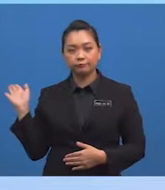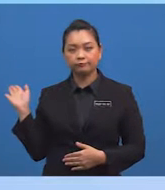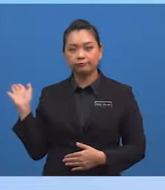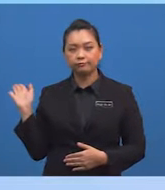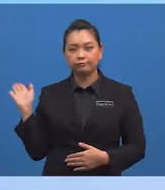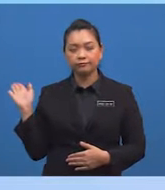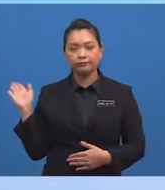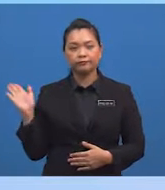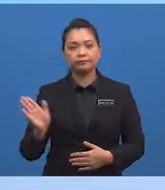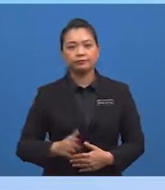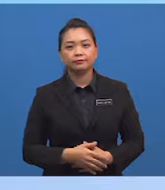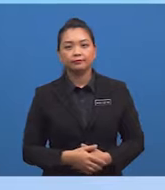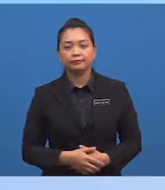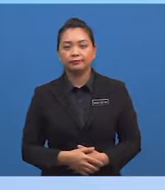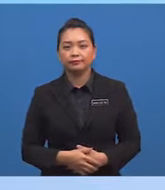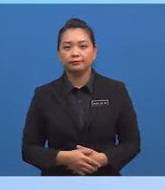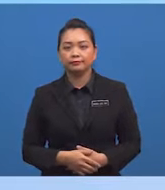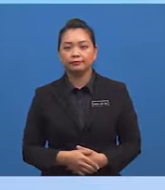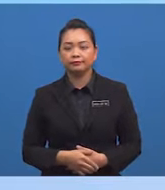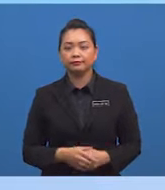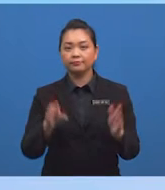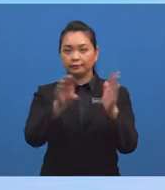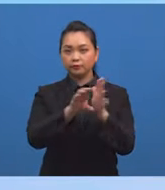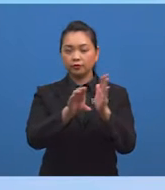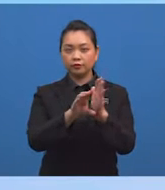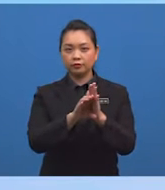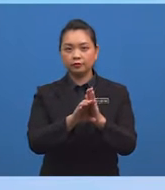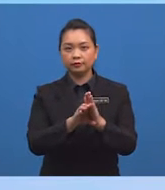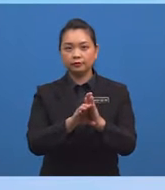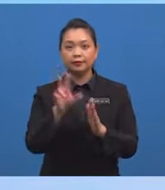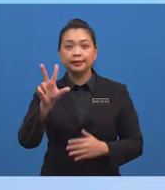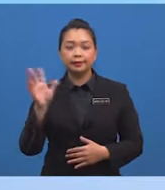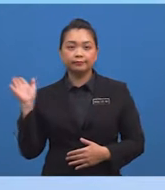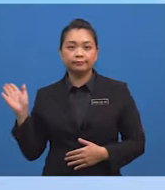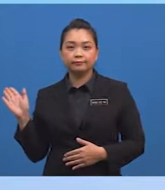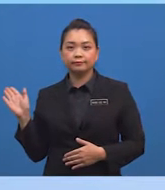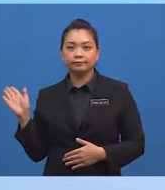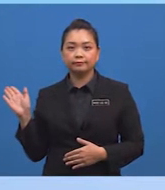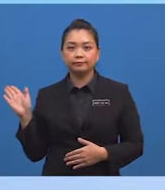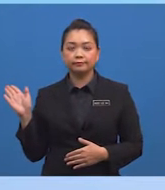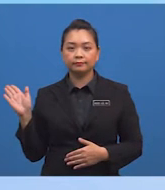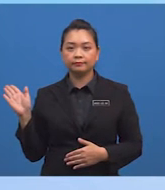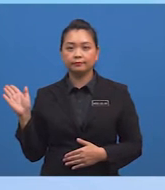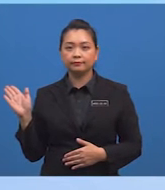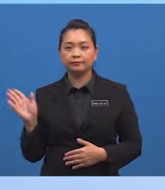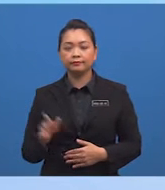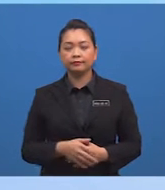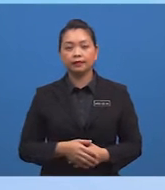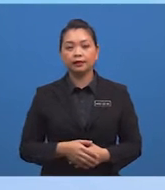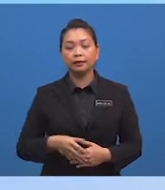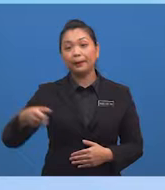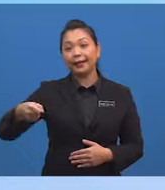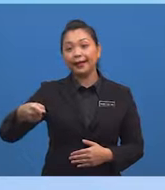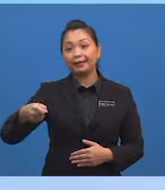ialah garis selari Contoh seterusnya pula menunjukkan gambar rajah